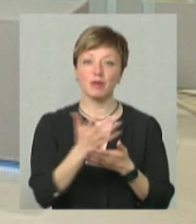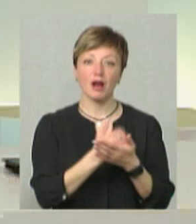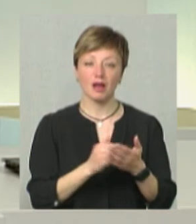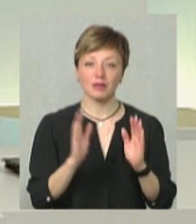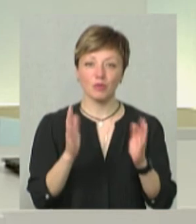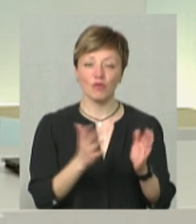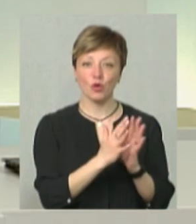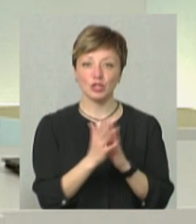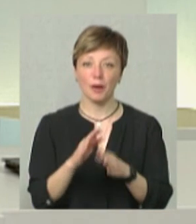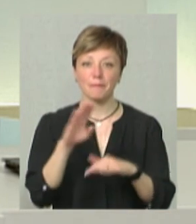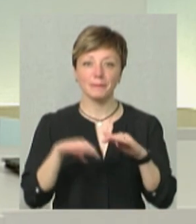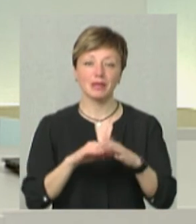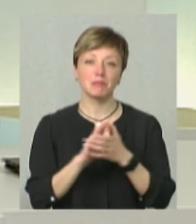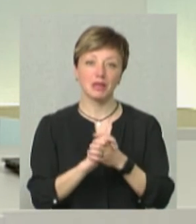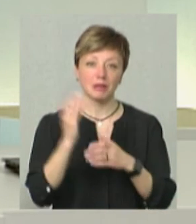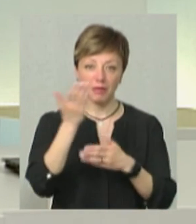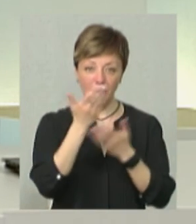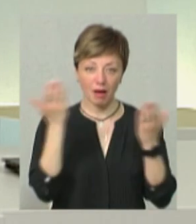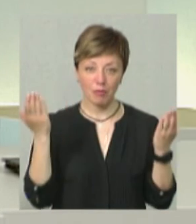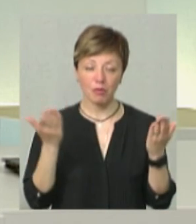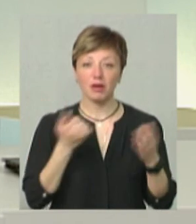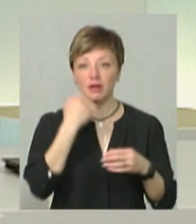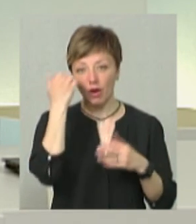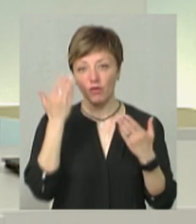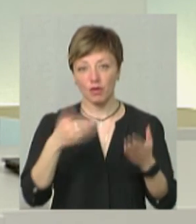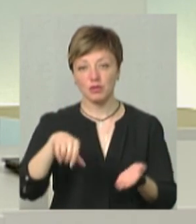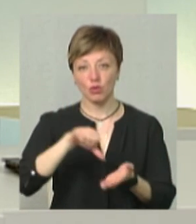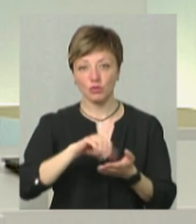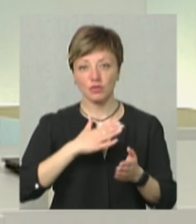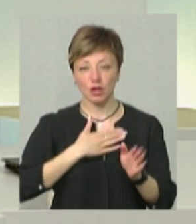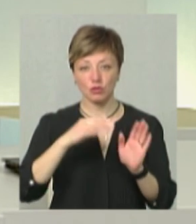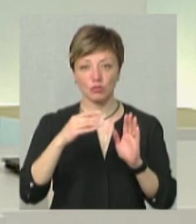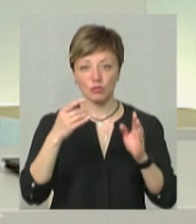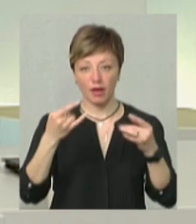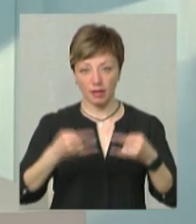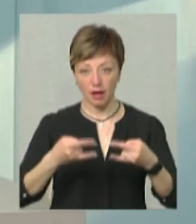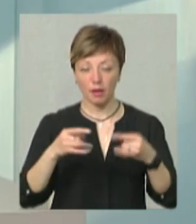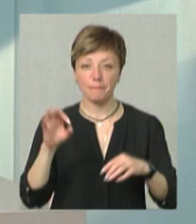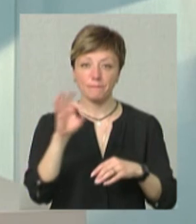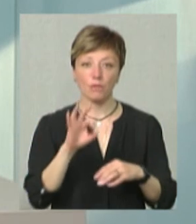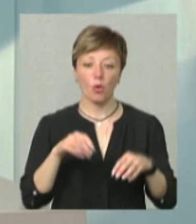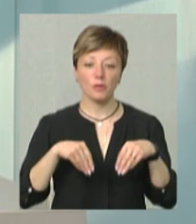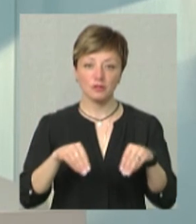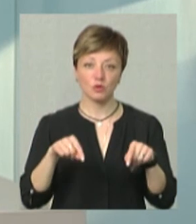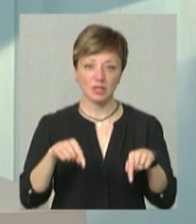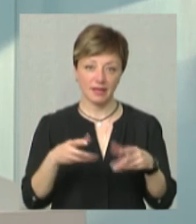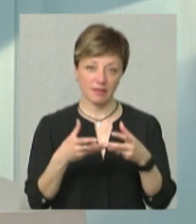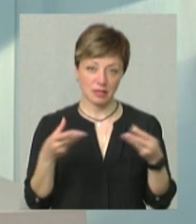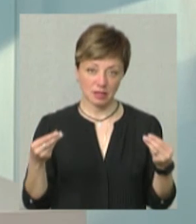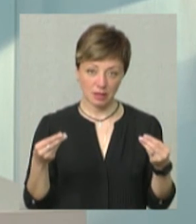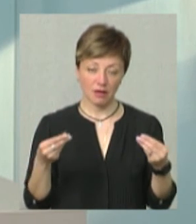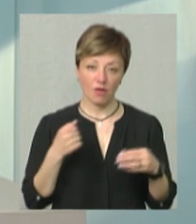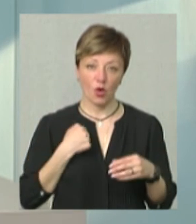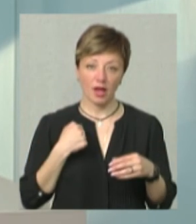урожай будемо під мирним небом. Дякую вам за участь у нашому етері. Про постівну цієї весни,